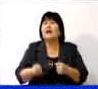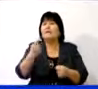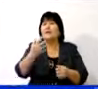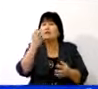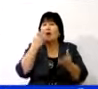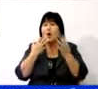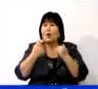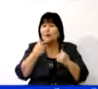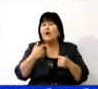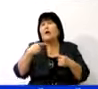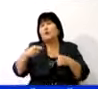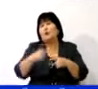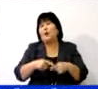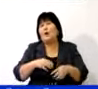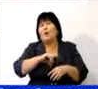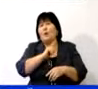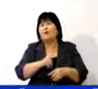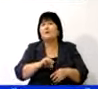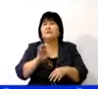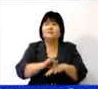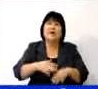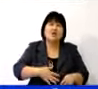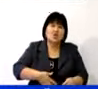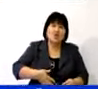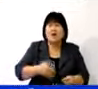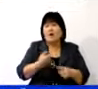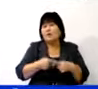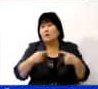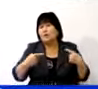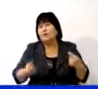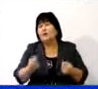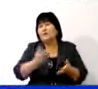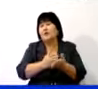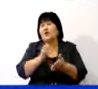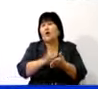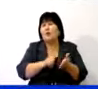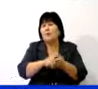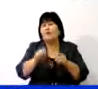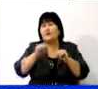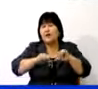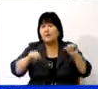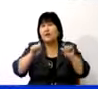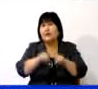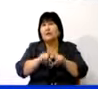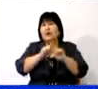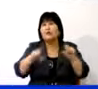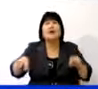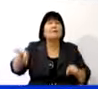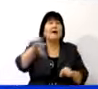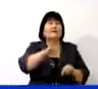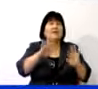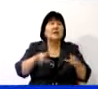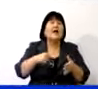корь, у другой половины – острая кишечная инфекция. Этот вопивающий инцидент послужил поводом для проверок аналогичных учреждений по всей стране.